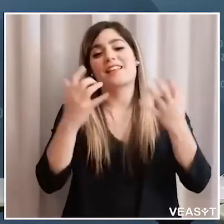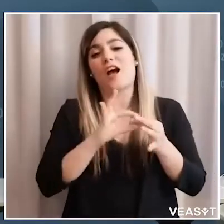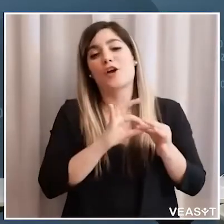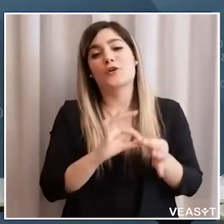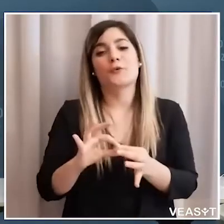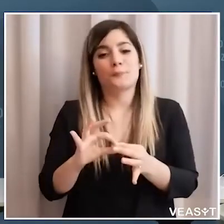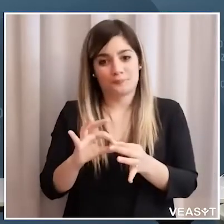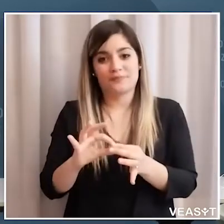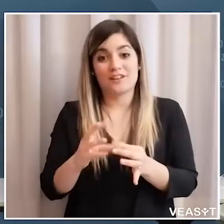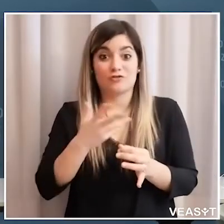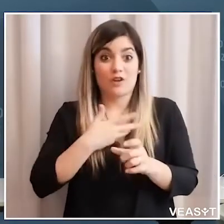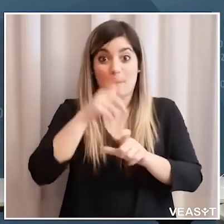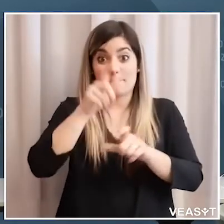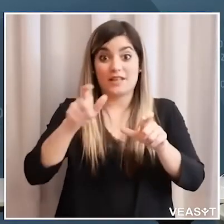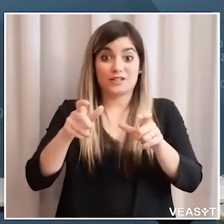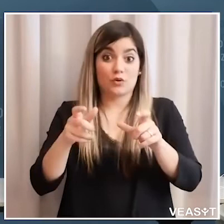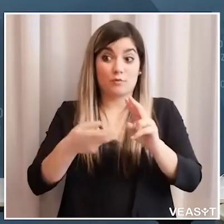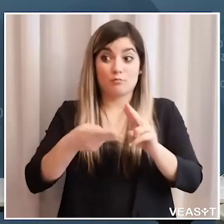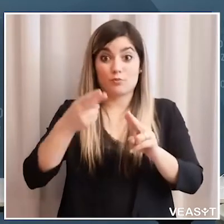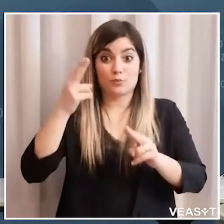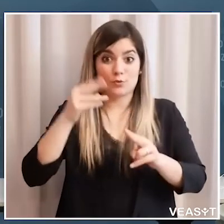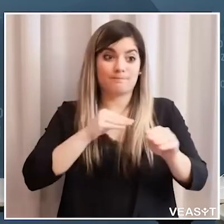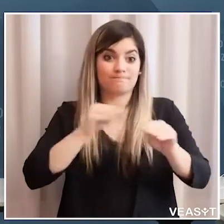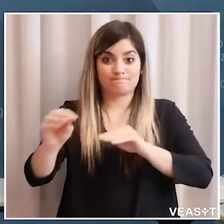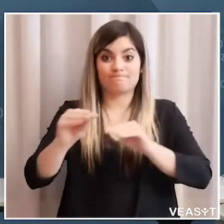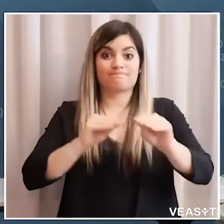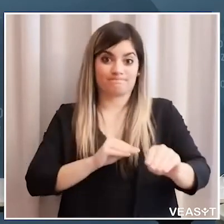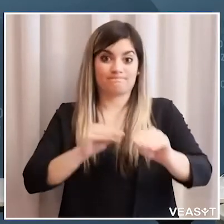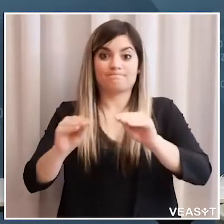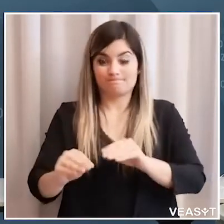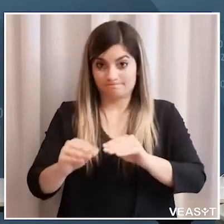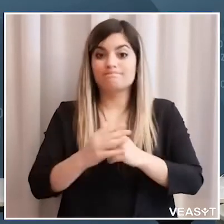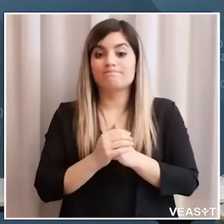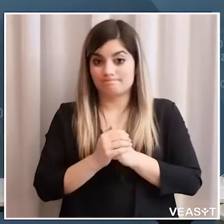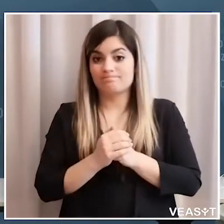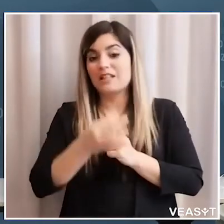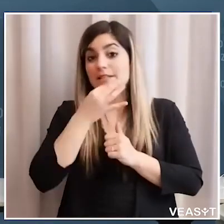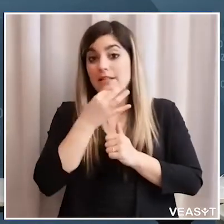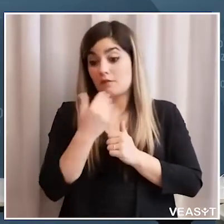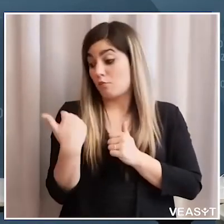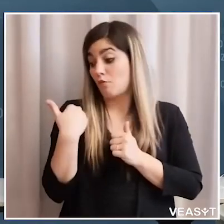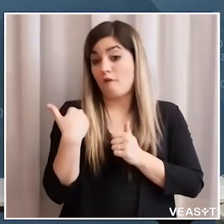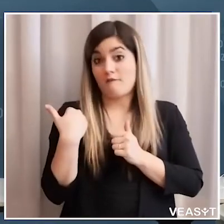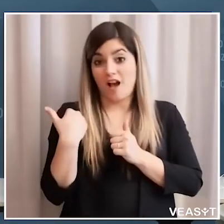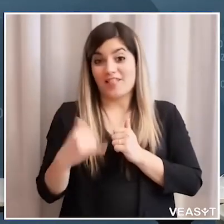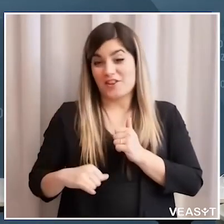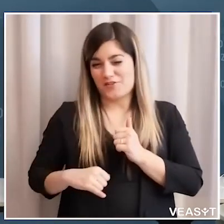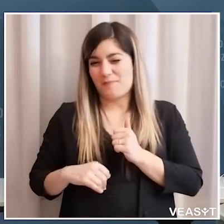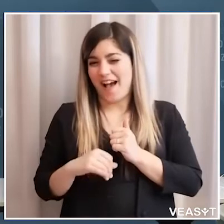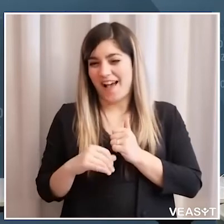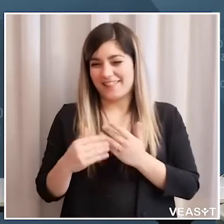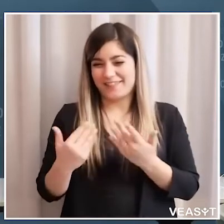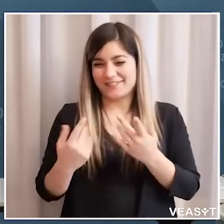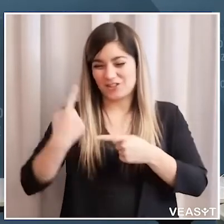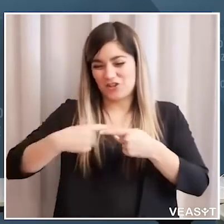c'è anche più gente che in movimento quindi come abbiamo anticipato già in questi